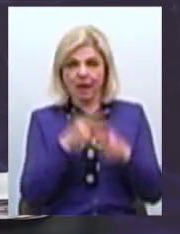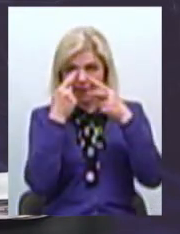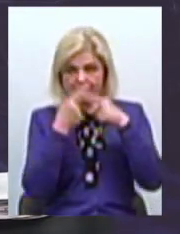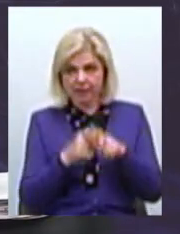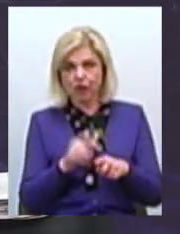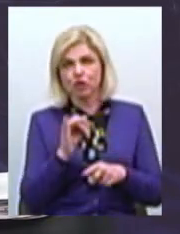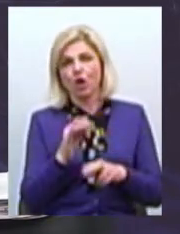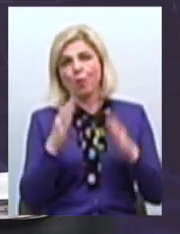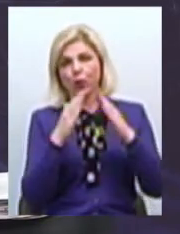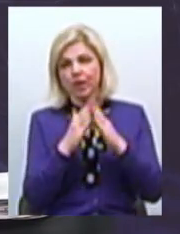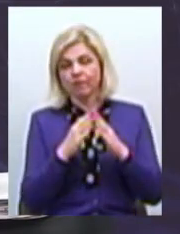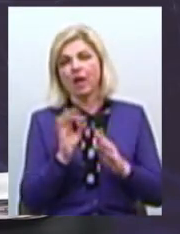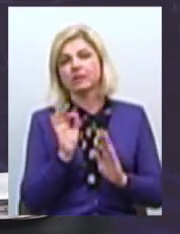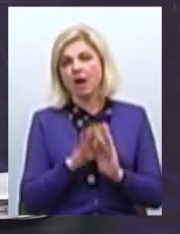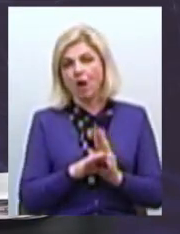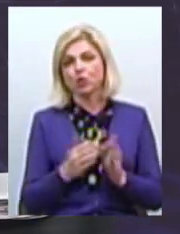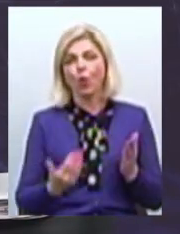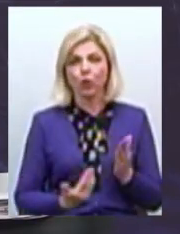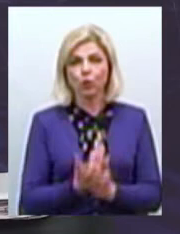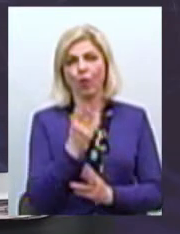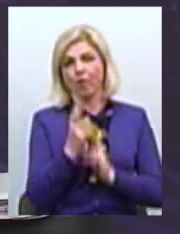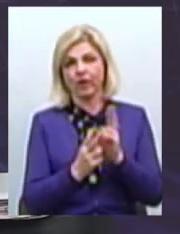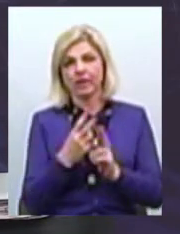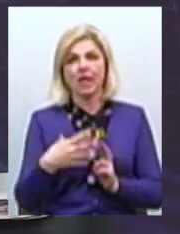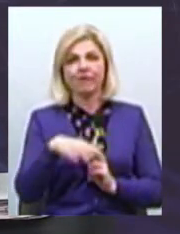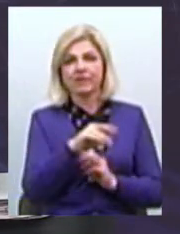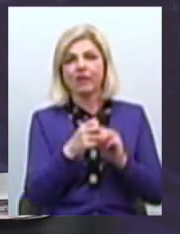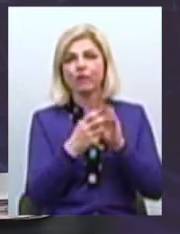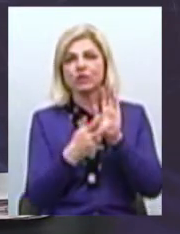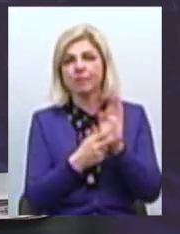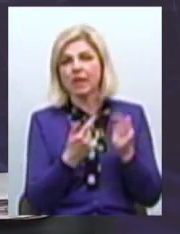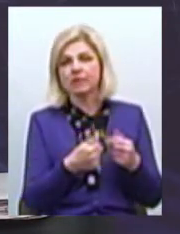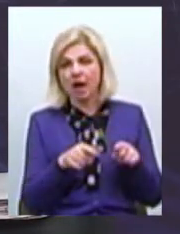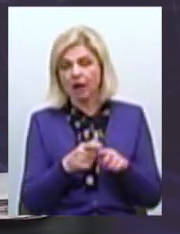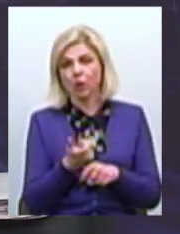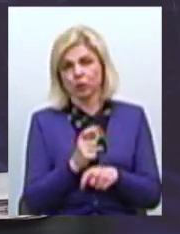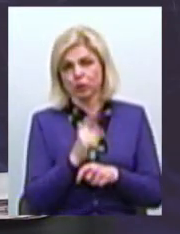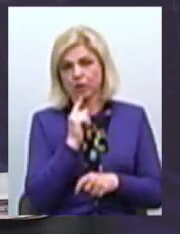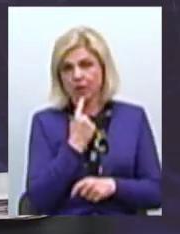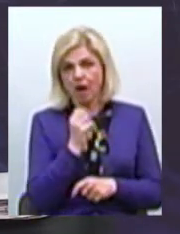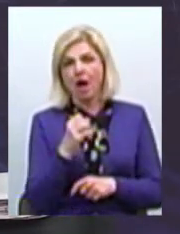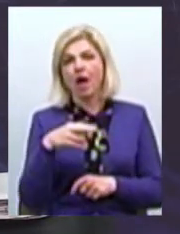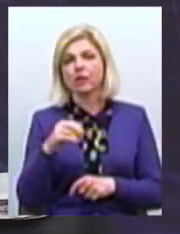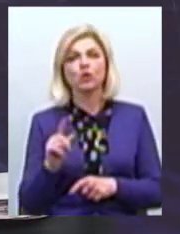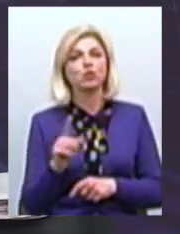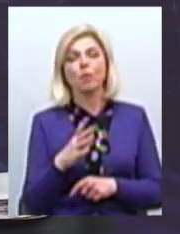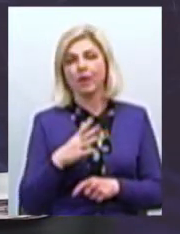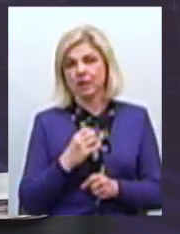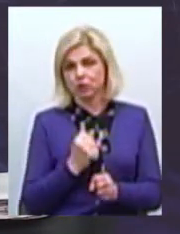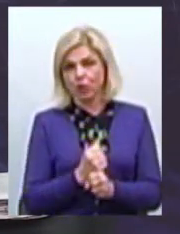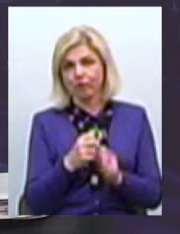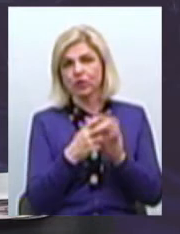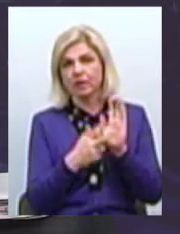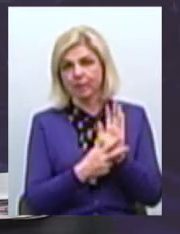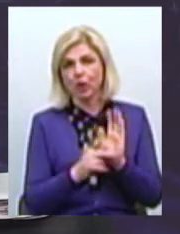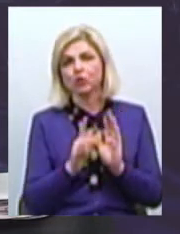так і будівля Тому одразу оновити всі 18 закладів, це звісно дуже тяжко Але що було зроблено у 2018 році